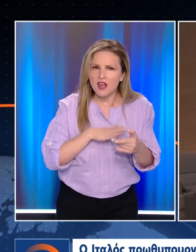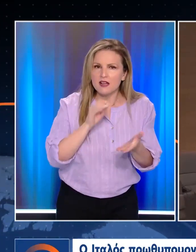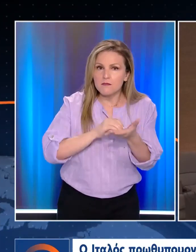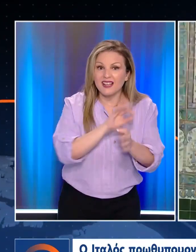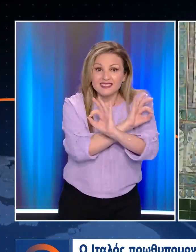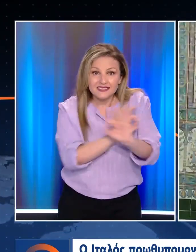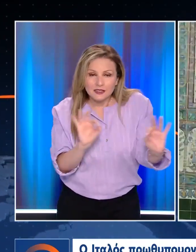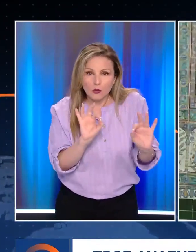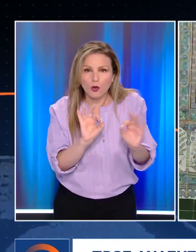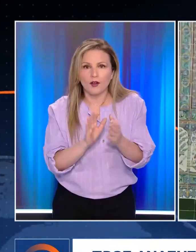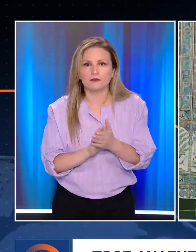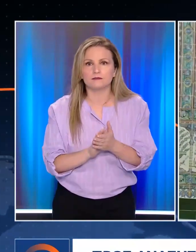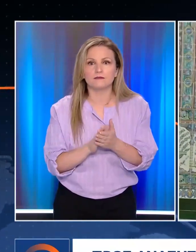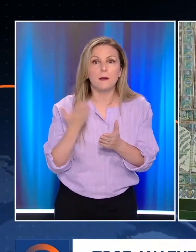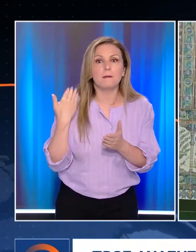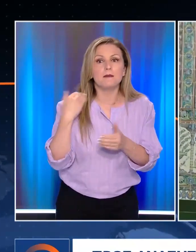της Ιταλίας.